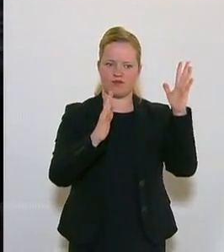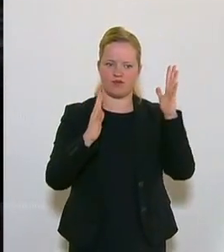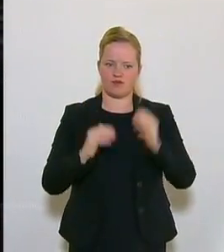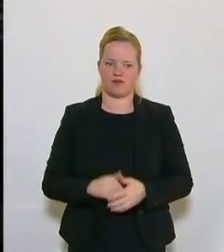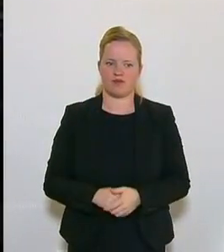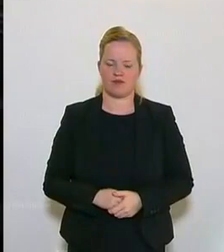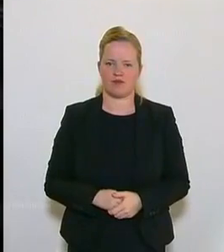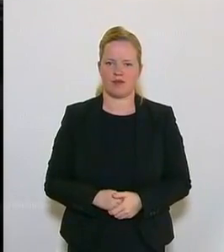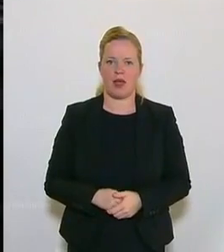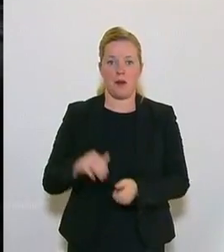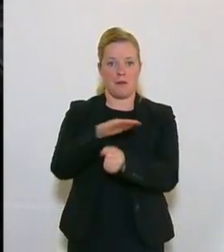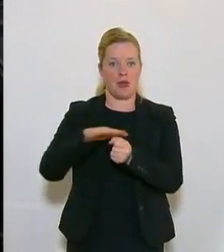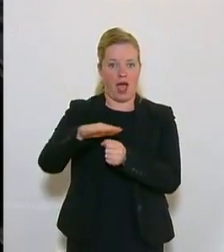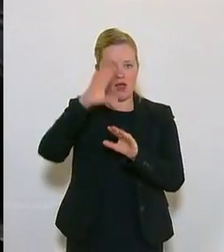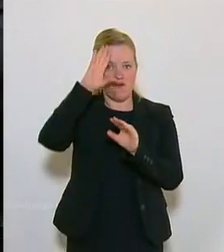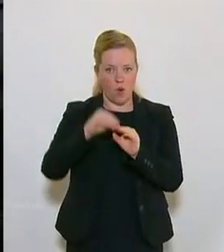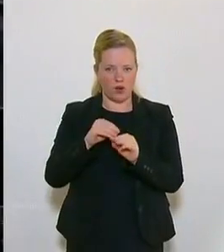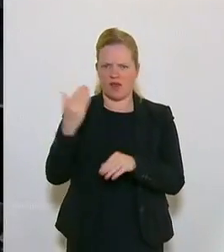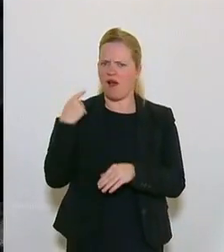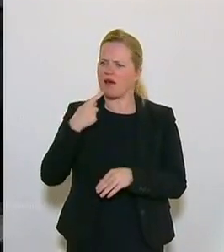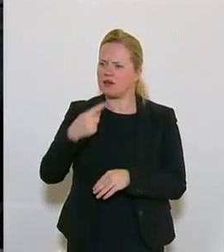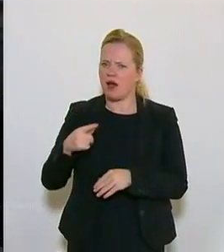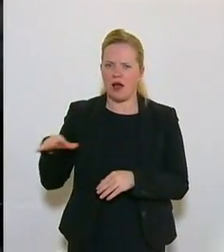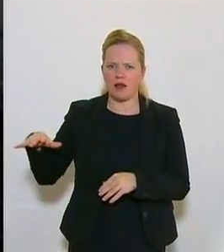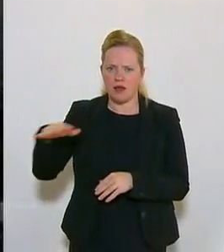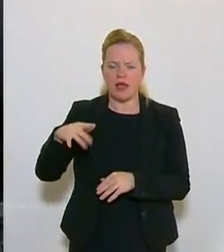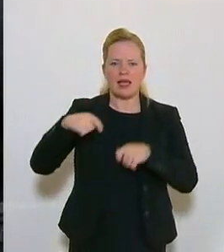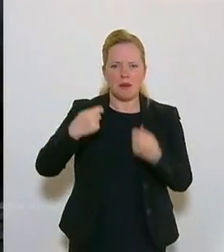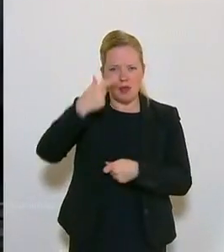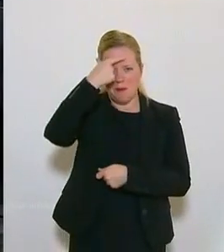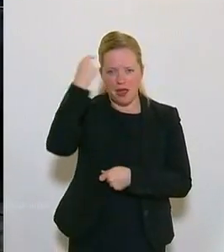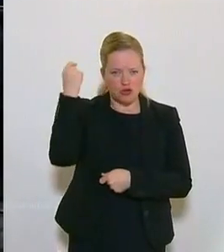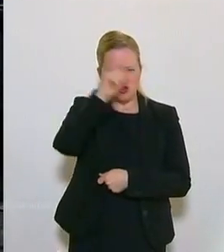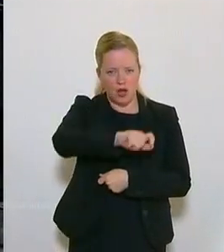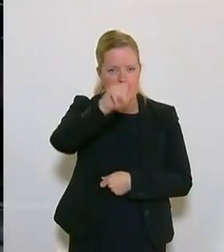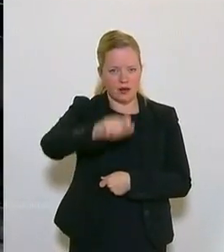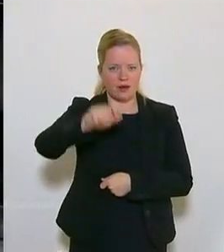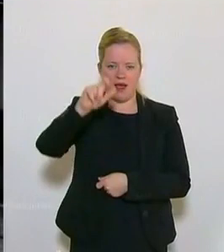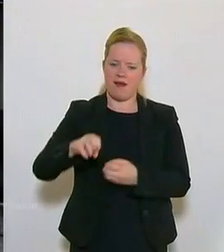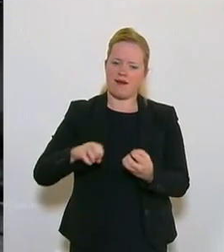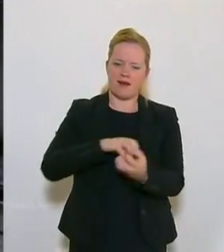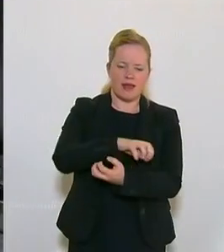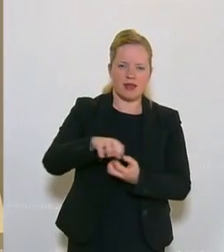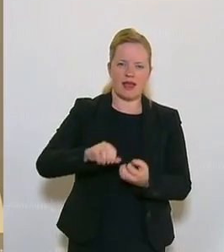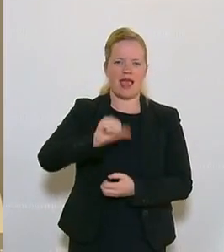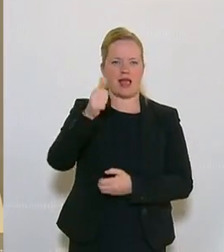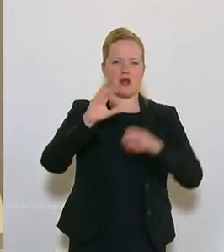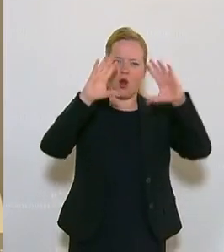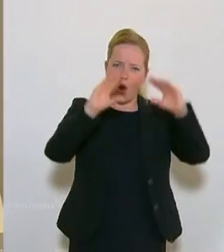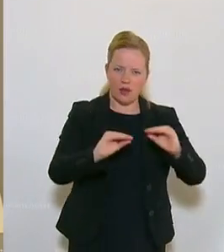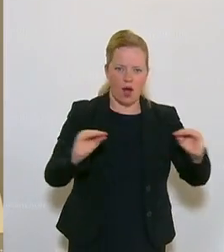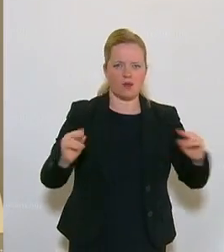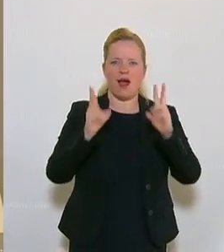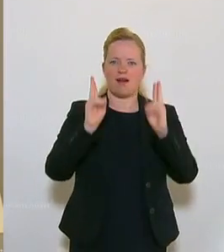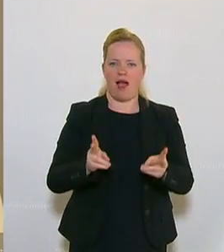Im Bereich Wohnen hat es geheißen, es gibt Menschen, die ihre Miete während der Krise des ersten Lockdowns nicht